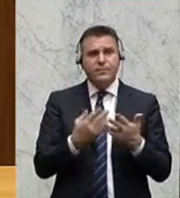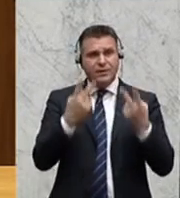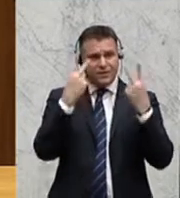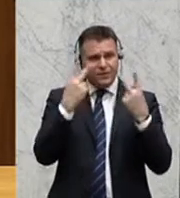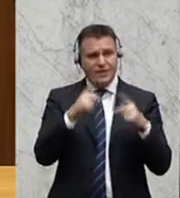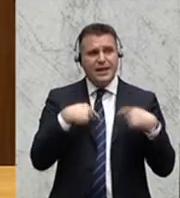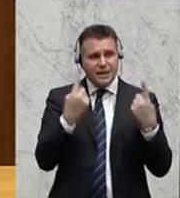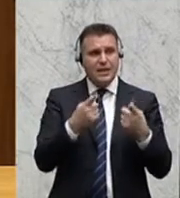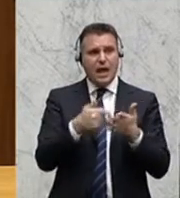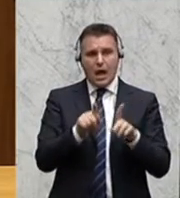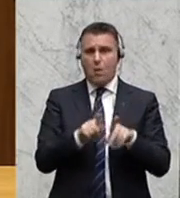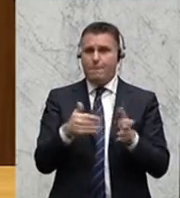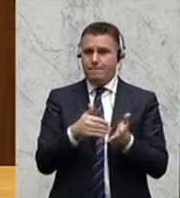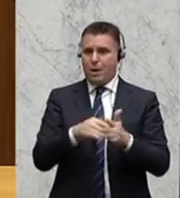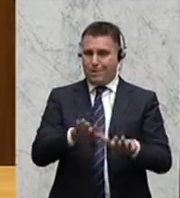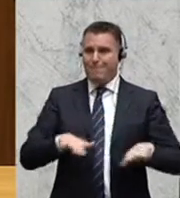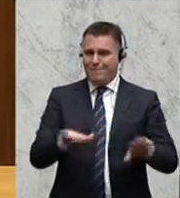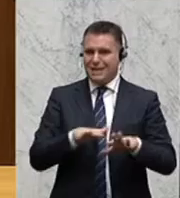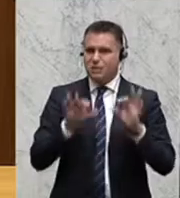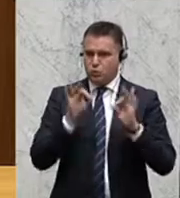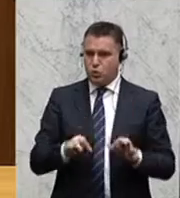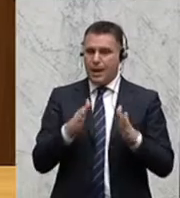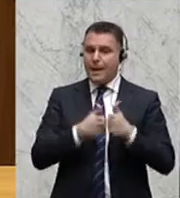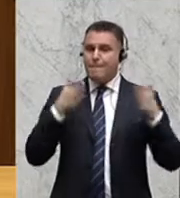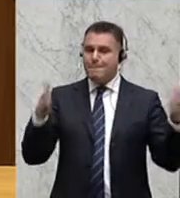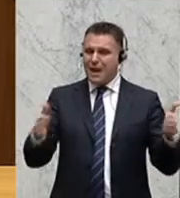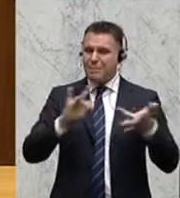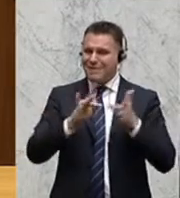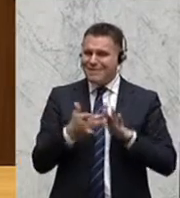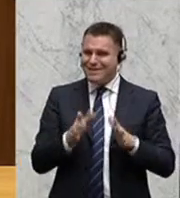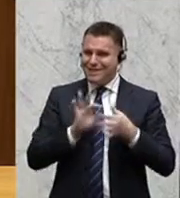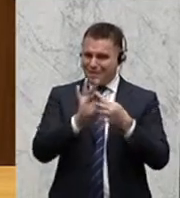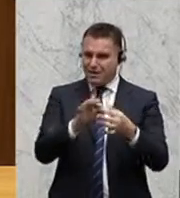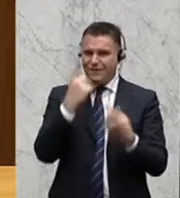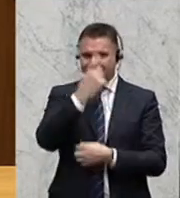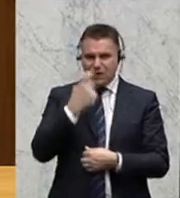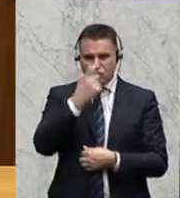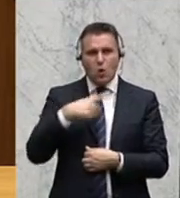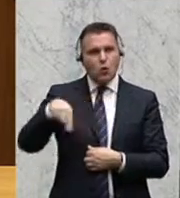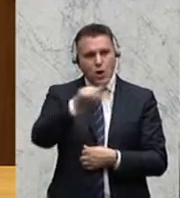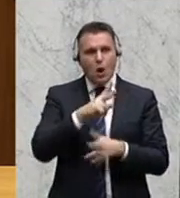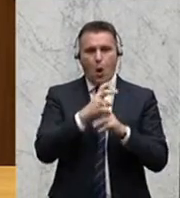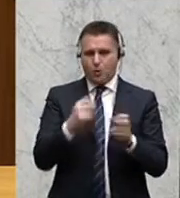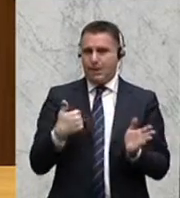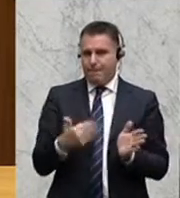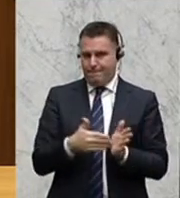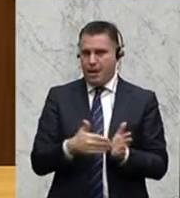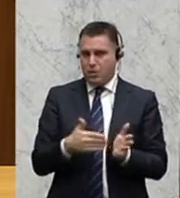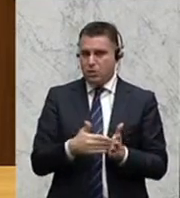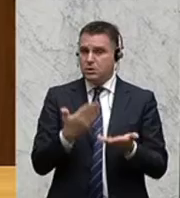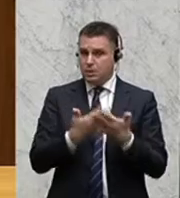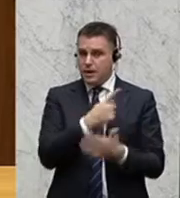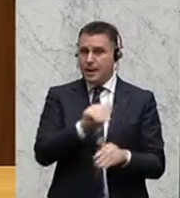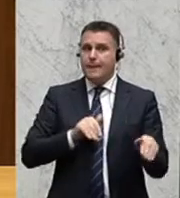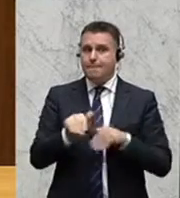natürlich eine entsprechende Grundlage auch braucht. Eine Breitbandversorgung in ganz Österreich. Und ich freue mich darüber, dass der